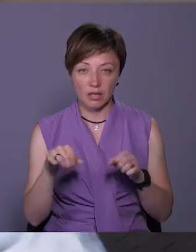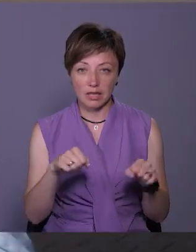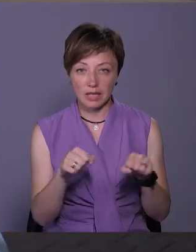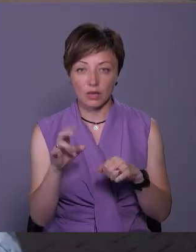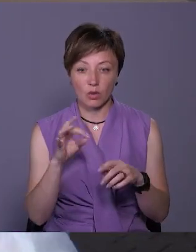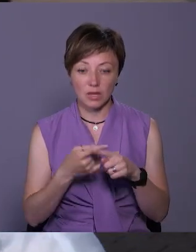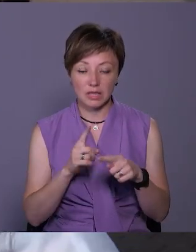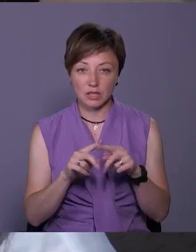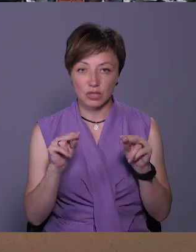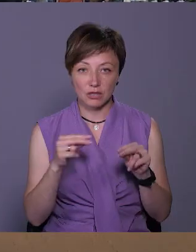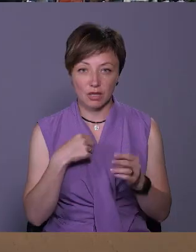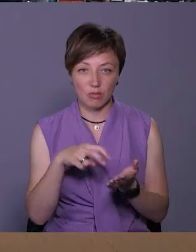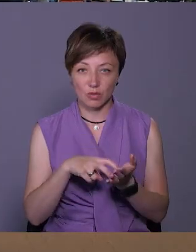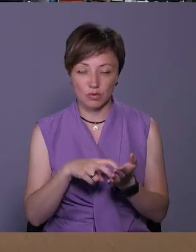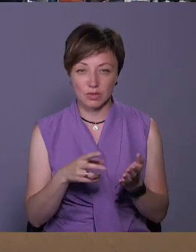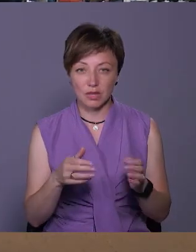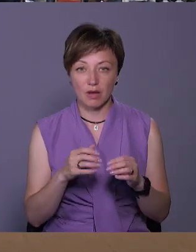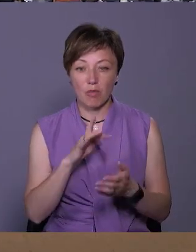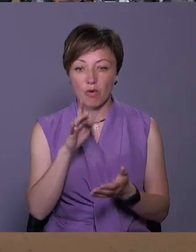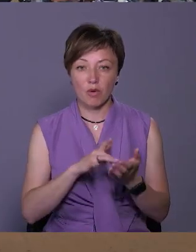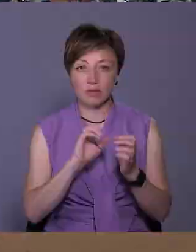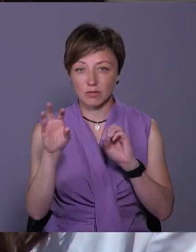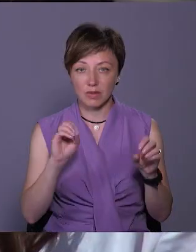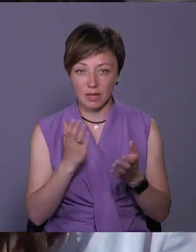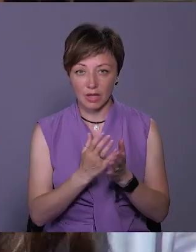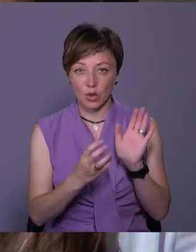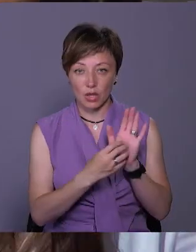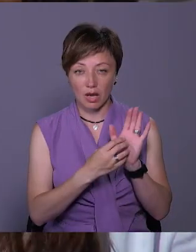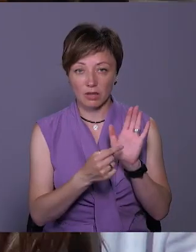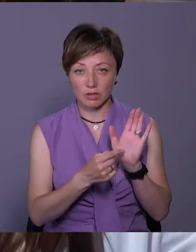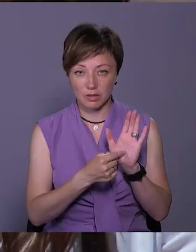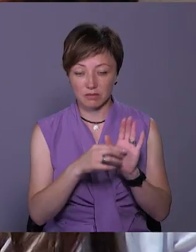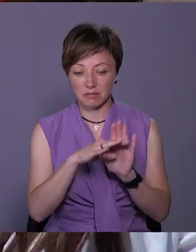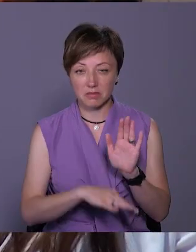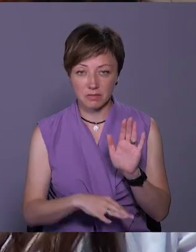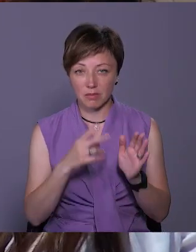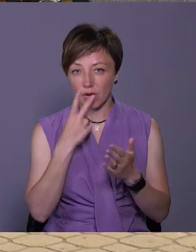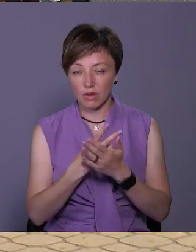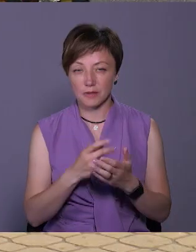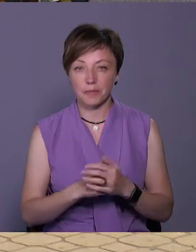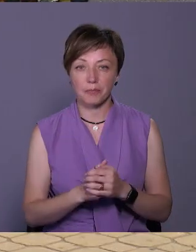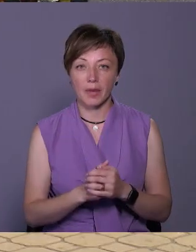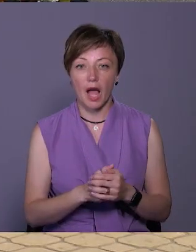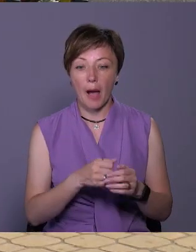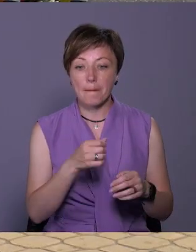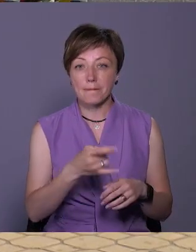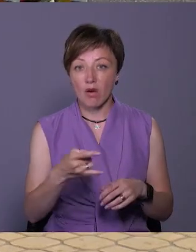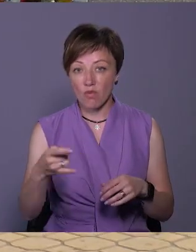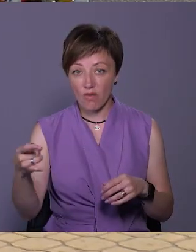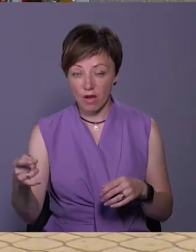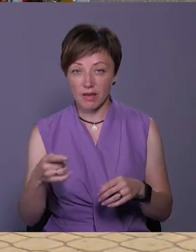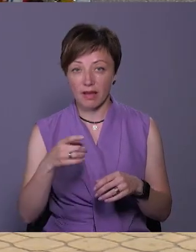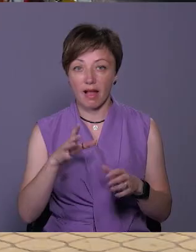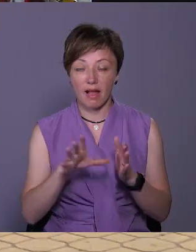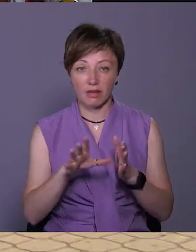Але на цих, чесно, я боюся кататися. Вони по городу розкидані, є прилажання, там показуються. Від паркування електросамокатів у